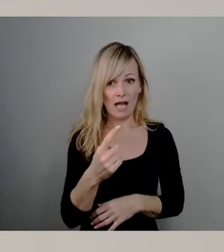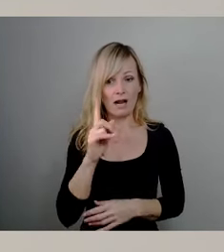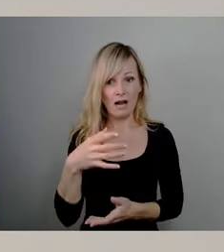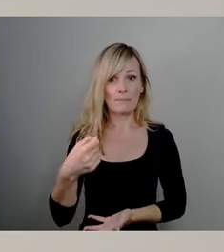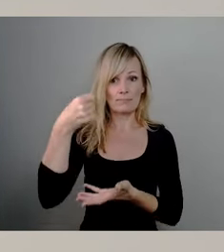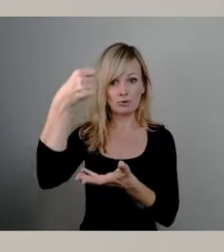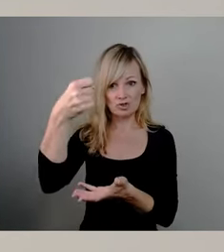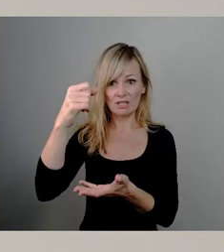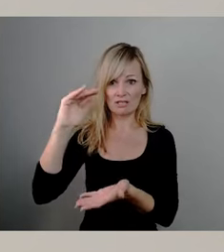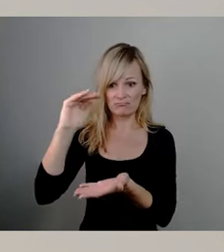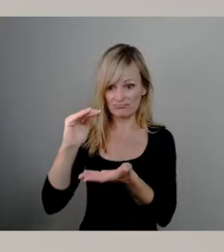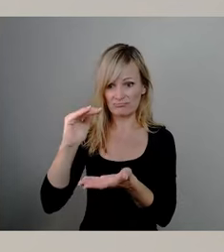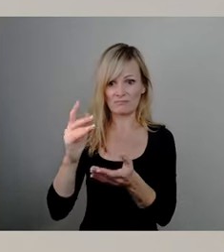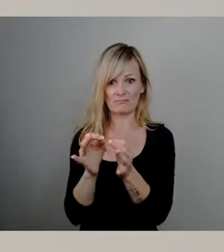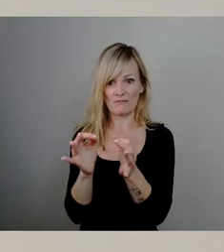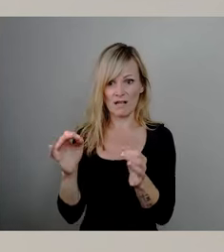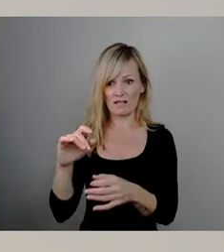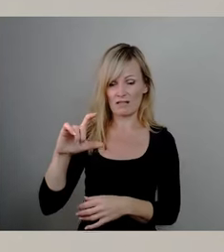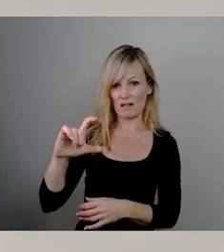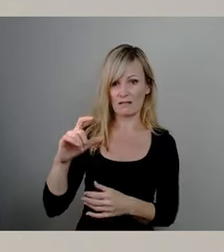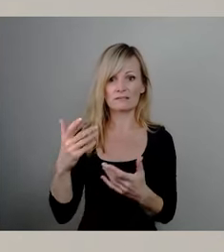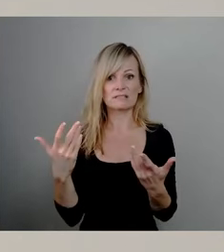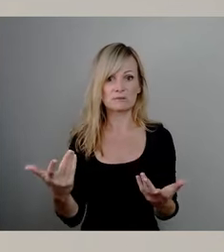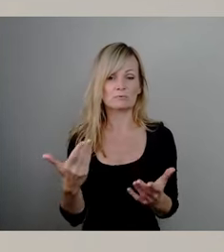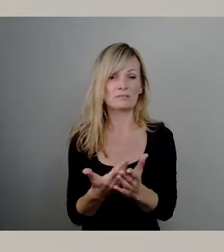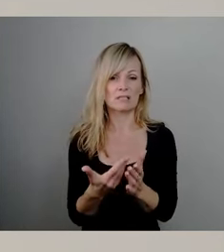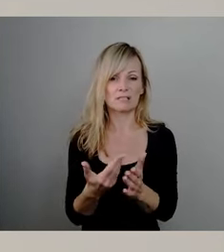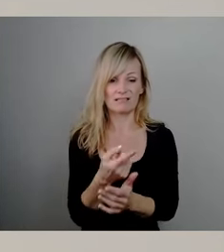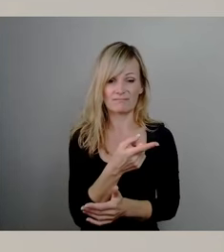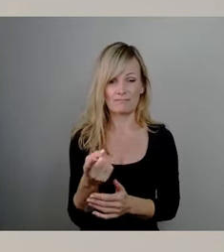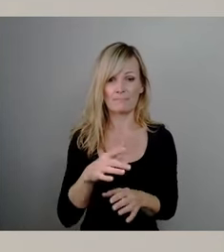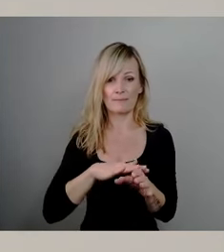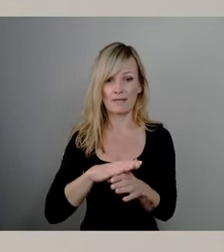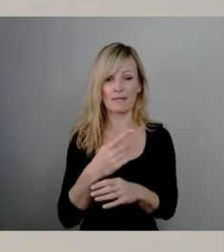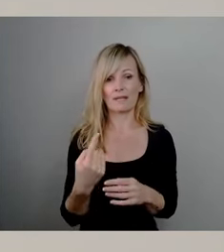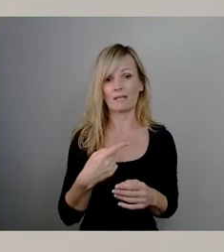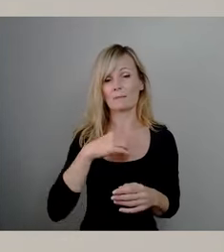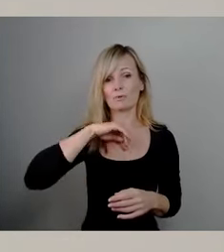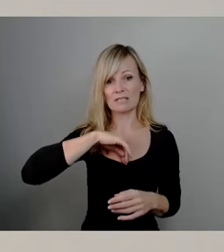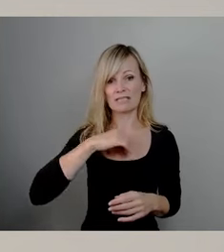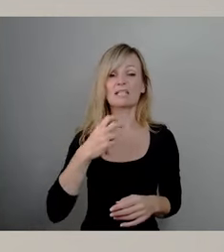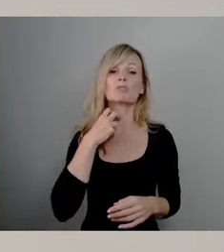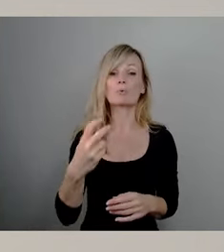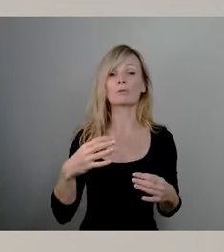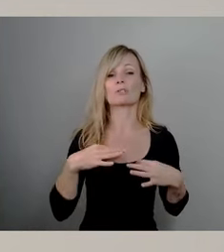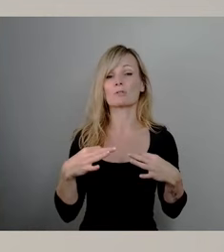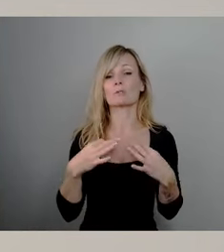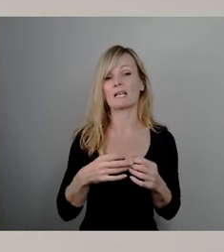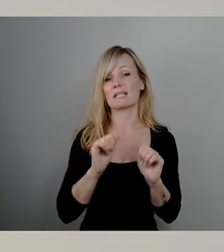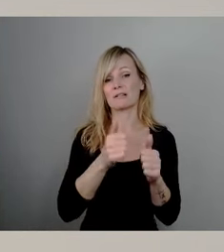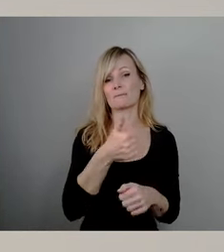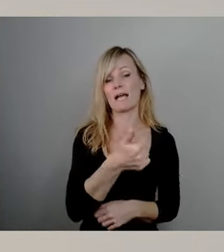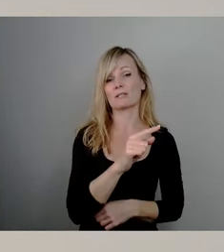begrenzt und damit fehlen in dem Bereich Psychiatrie, Suchtgesundheitshilfen 1,4 und 1